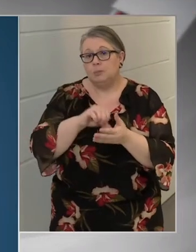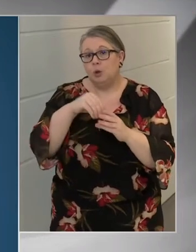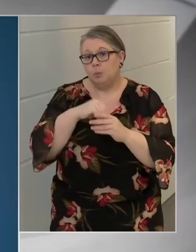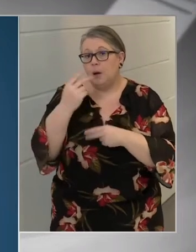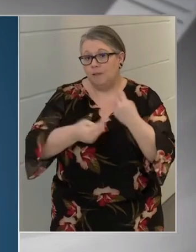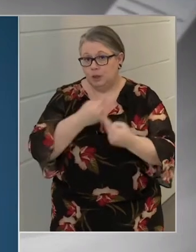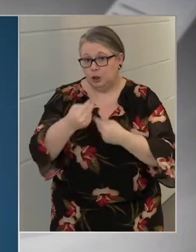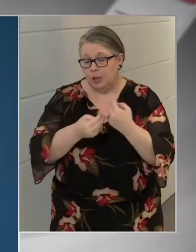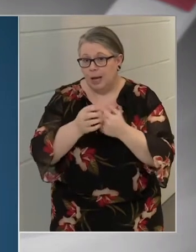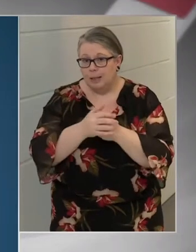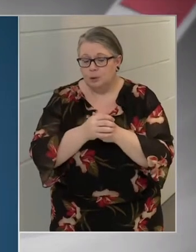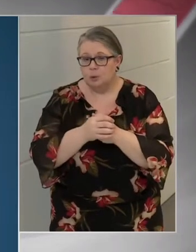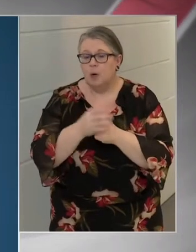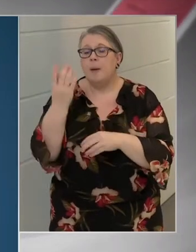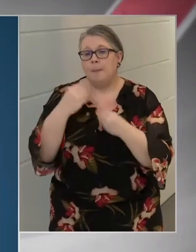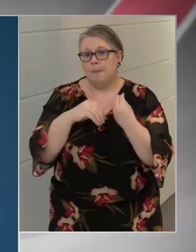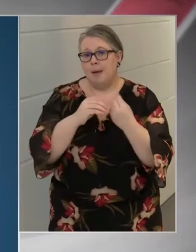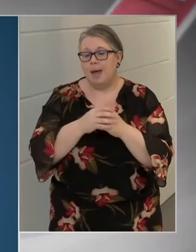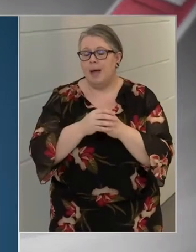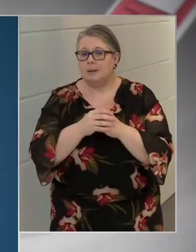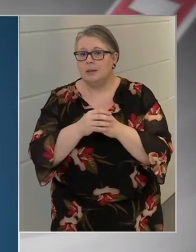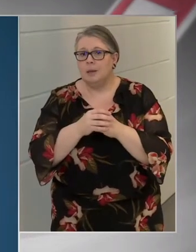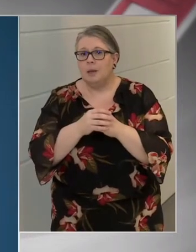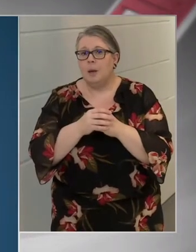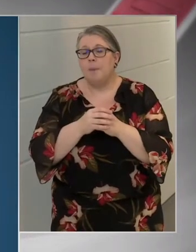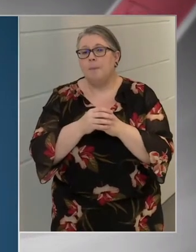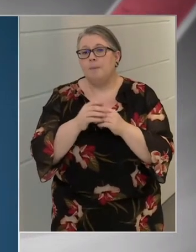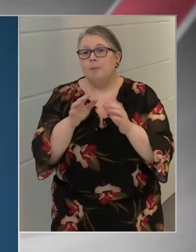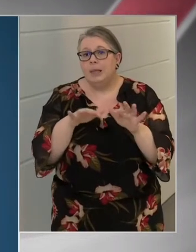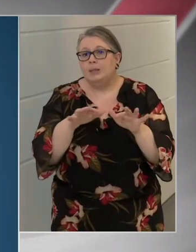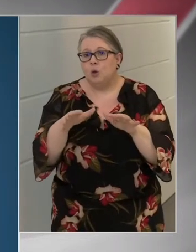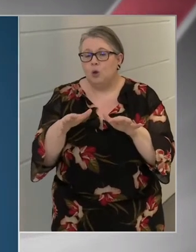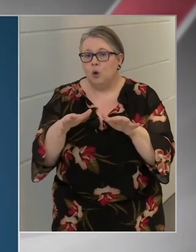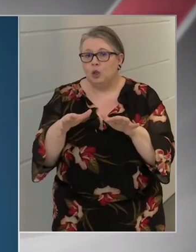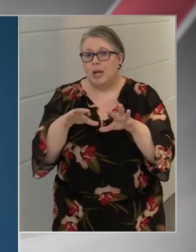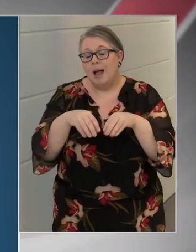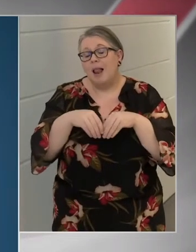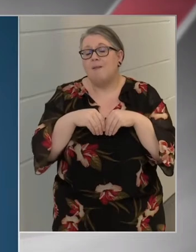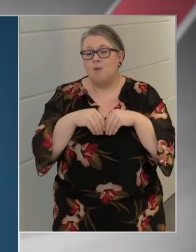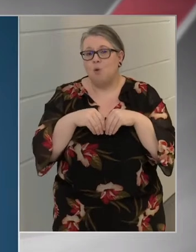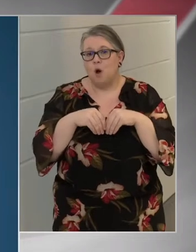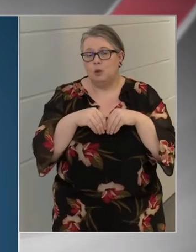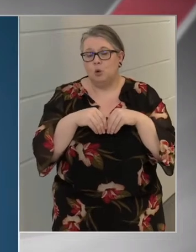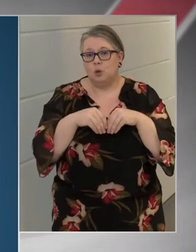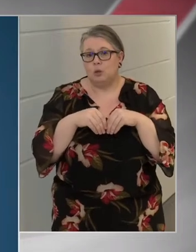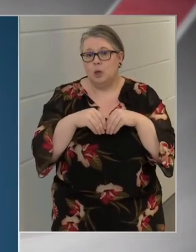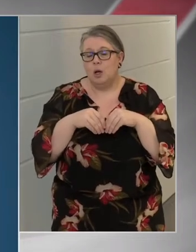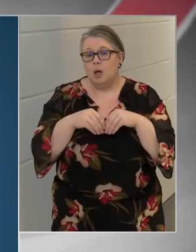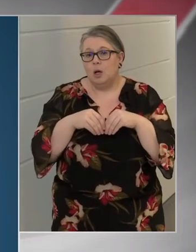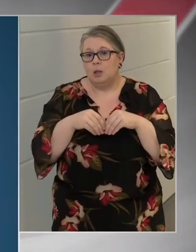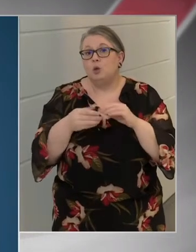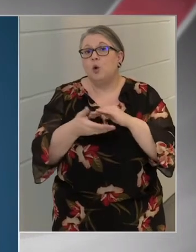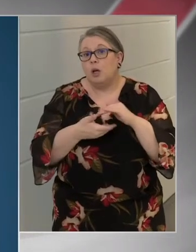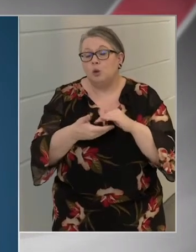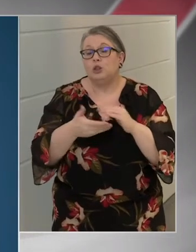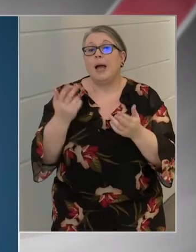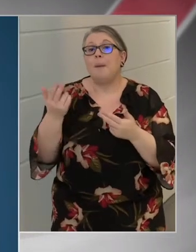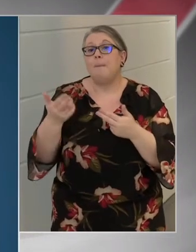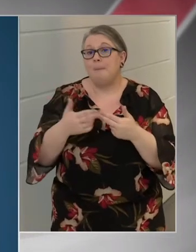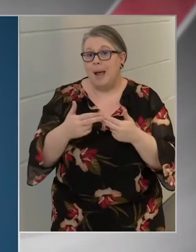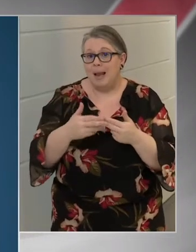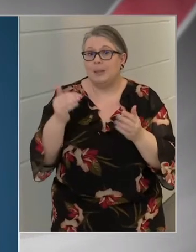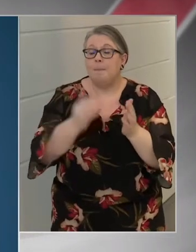vizsgálunk, hiszen bizonyos elfogadott, standard paraméterek mellett